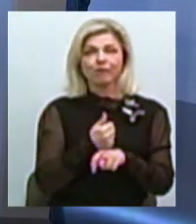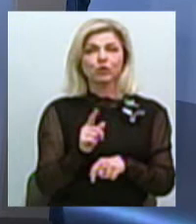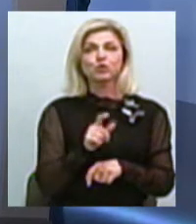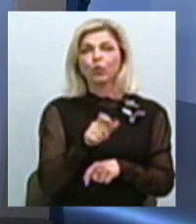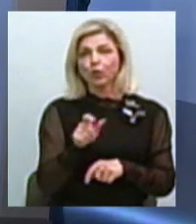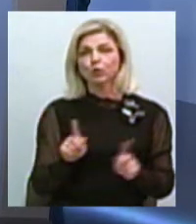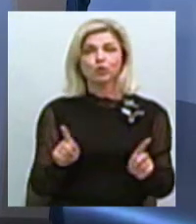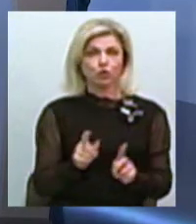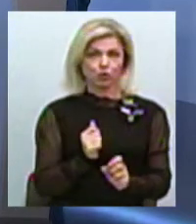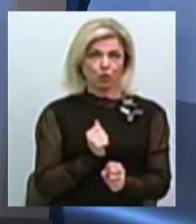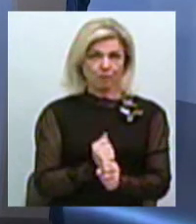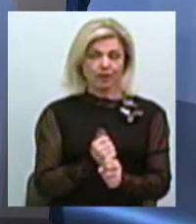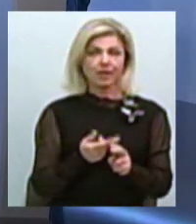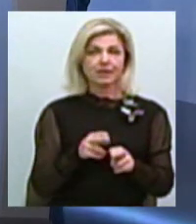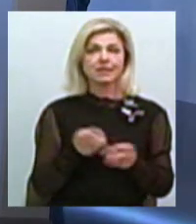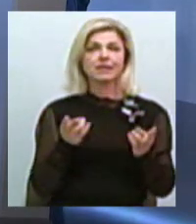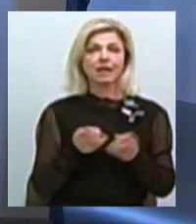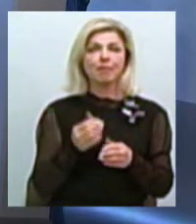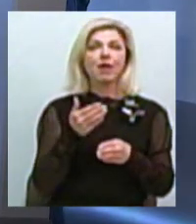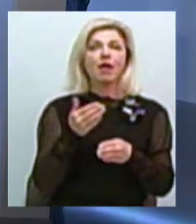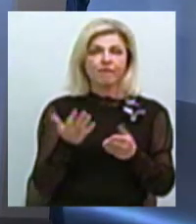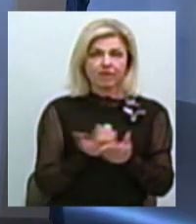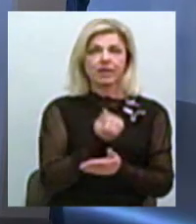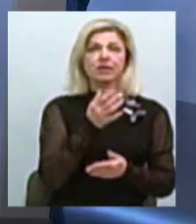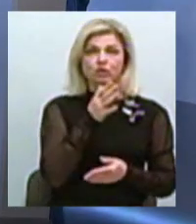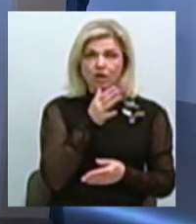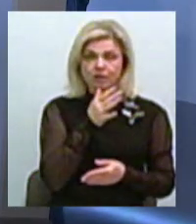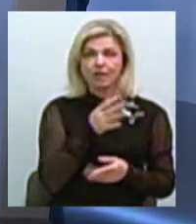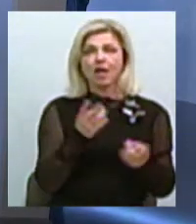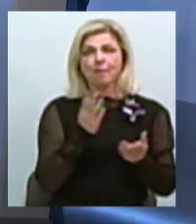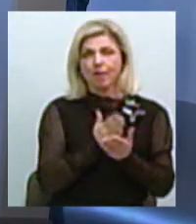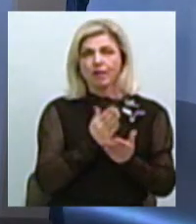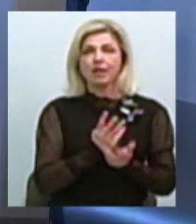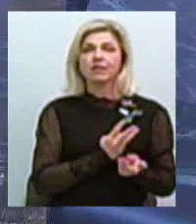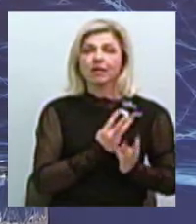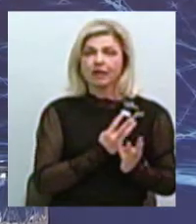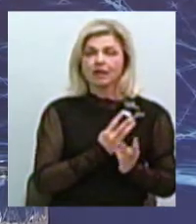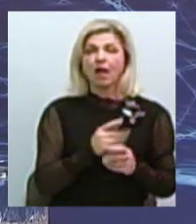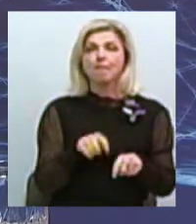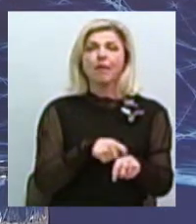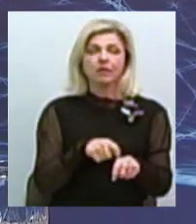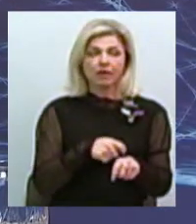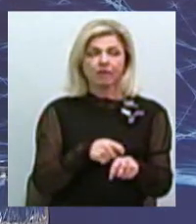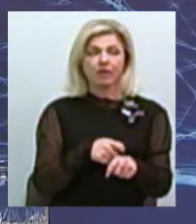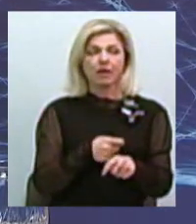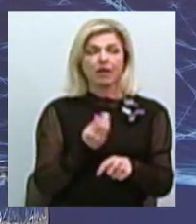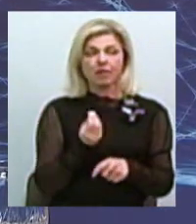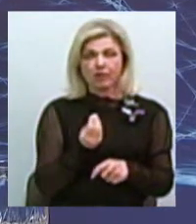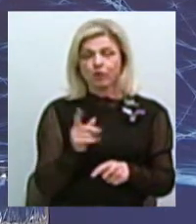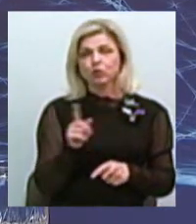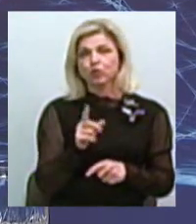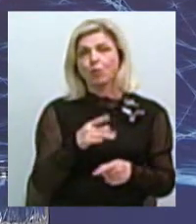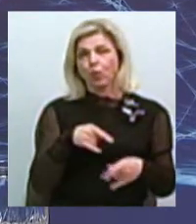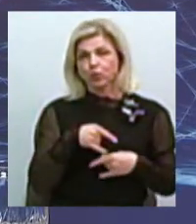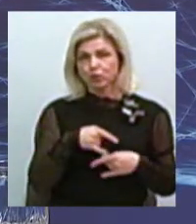зробили. Тобто, це треба виділити час, мати натхнення для цього, матеріальні якісь, відповідно, для того, щоб ті ж